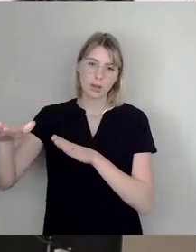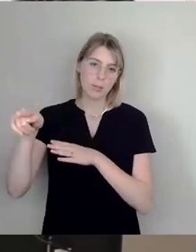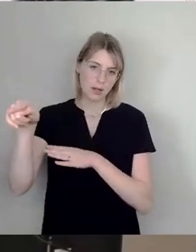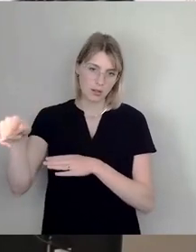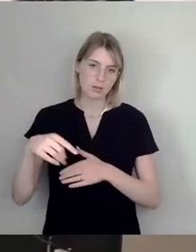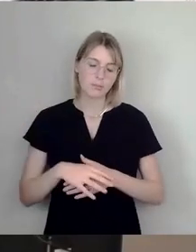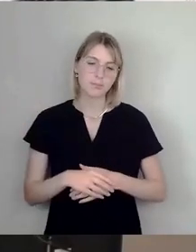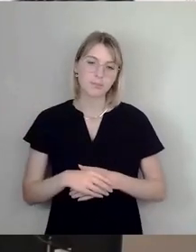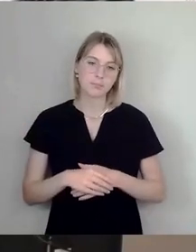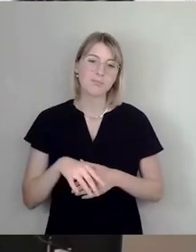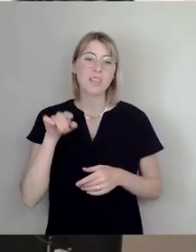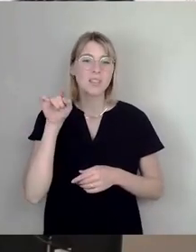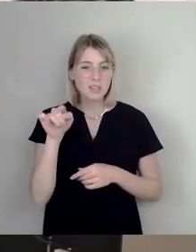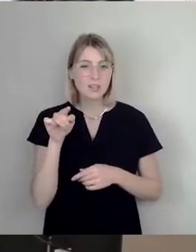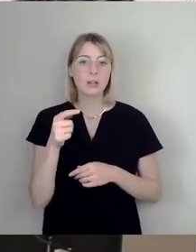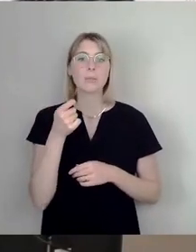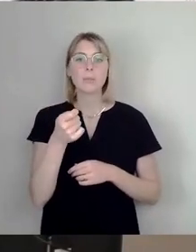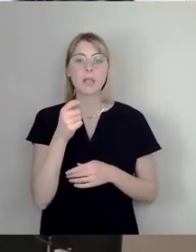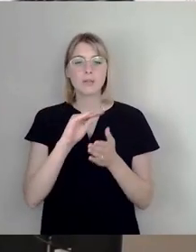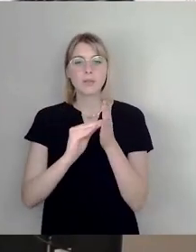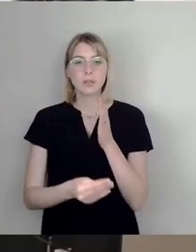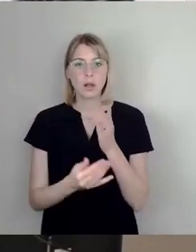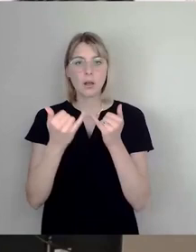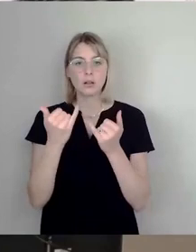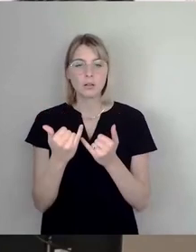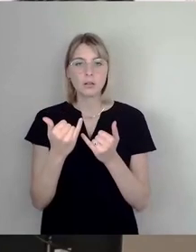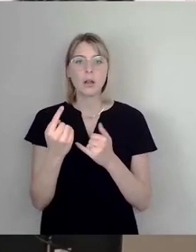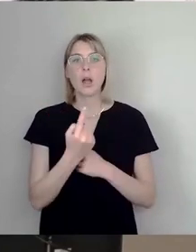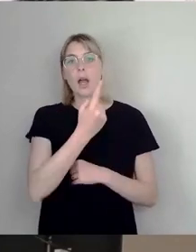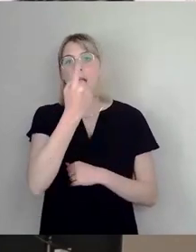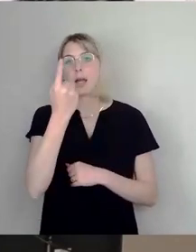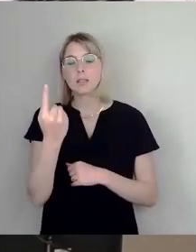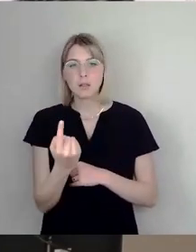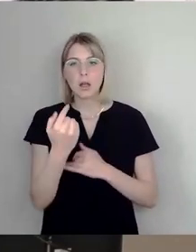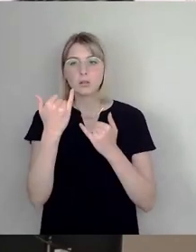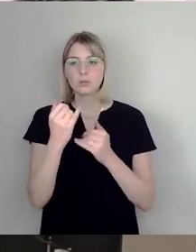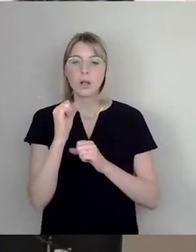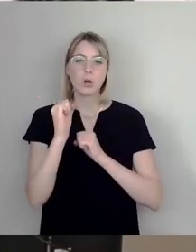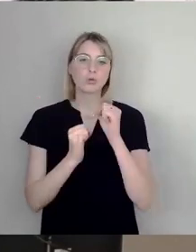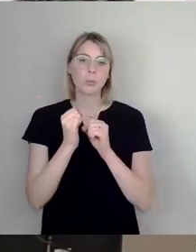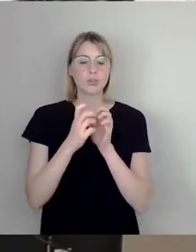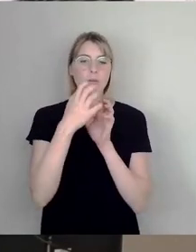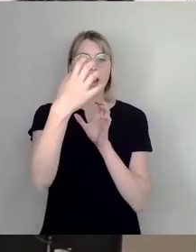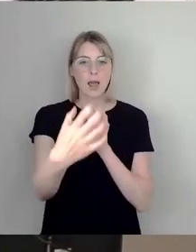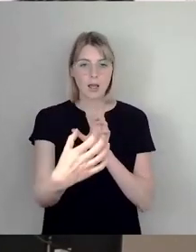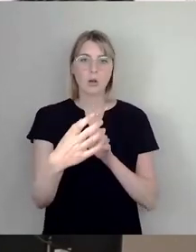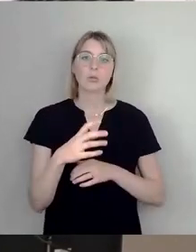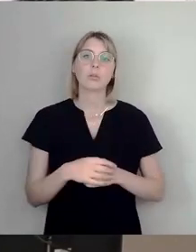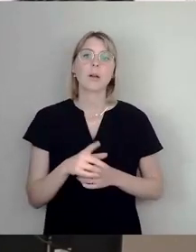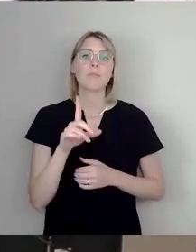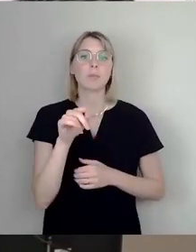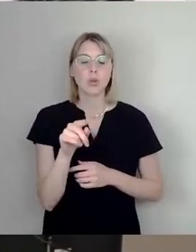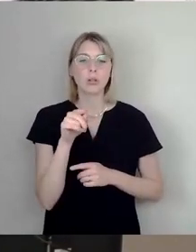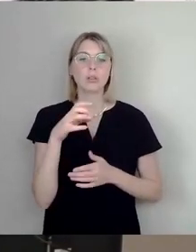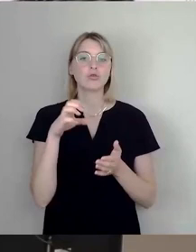Dieser Mietvertrag läuft ein Jahr und verlängert sich automatisch. Das heißt, die Stadt hat immer die Möglichkeit,